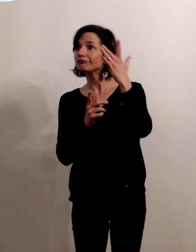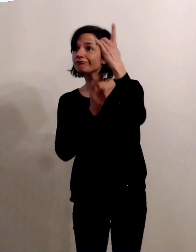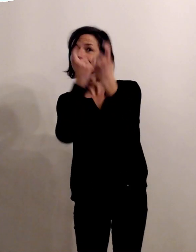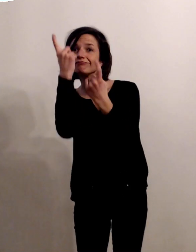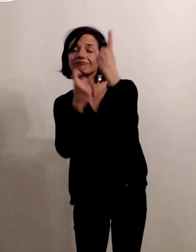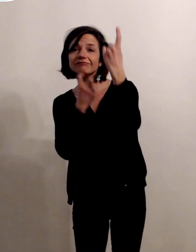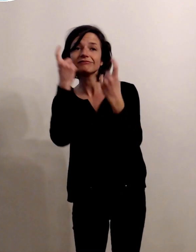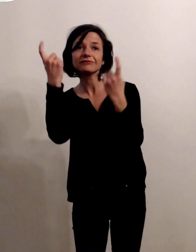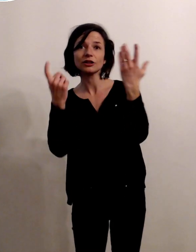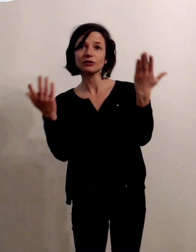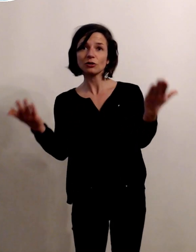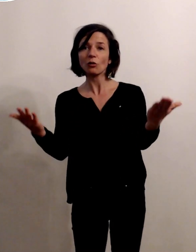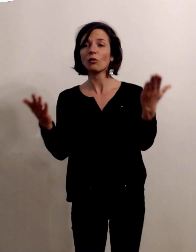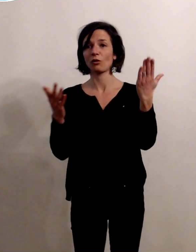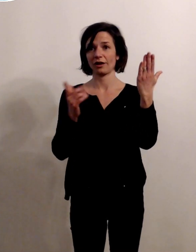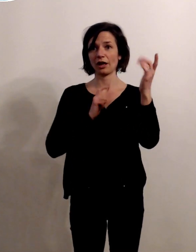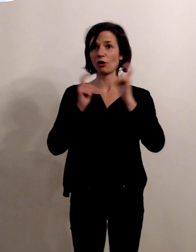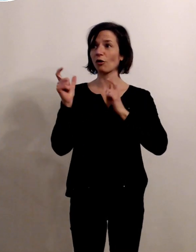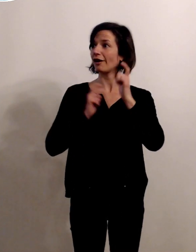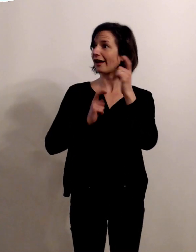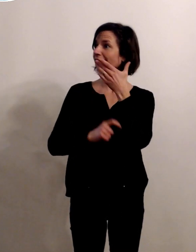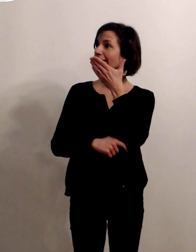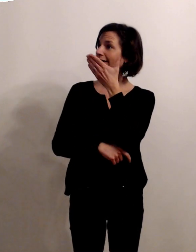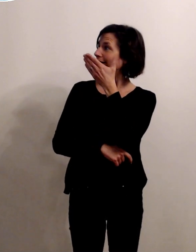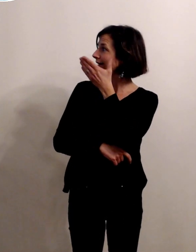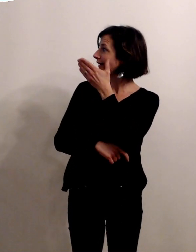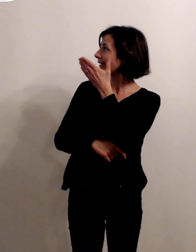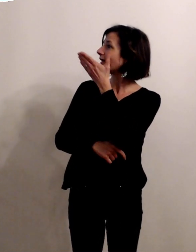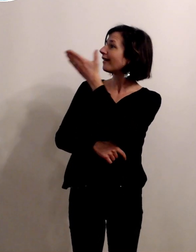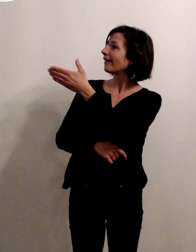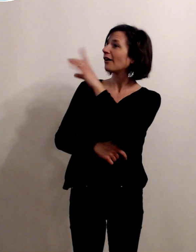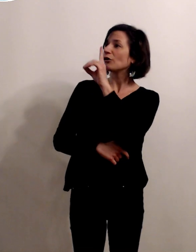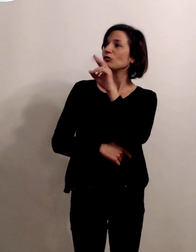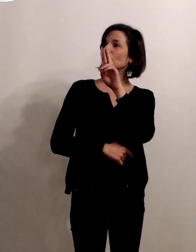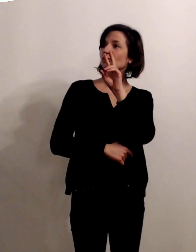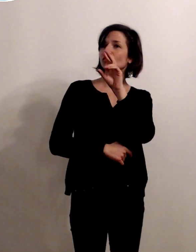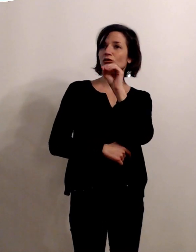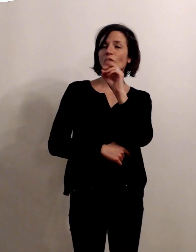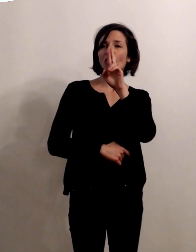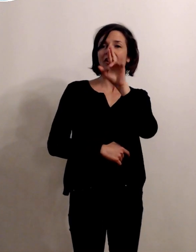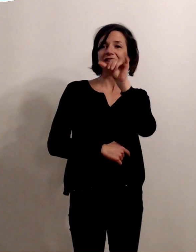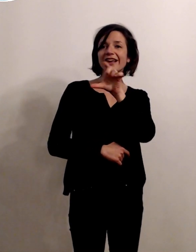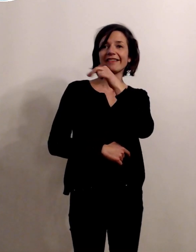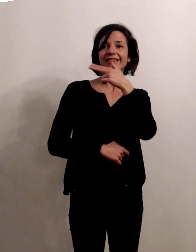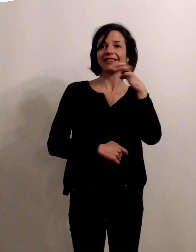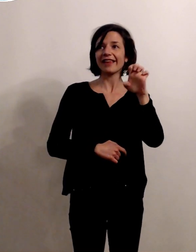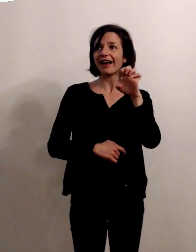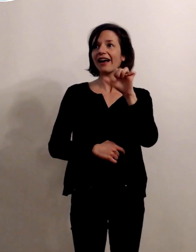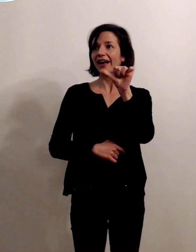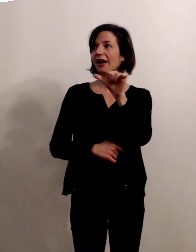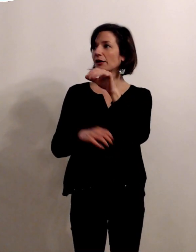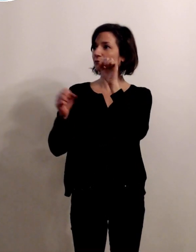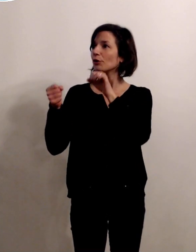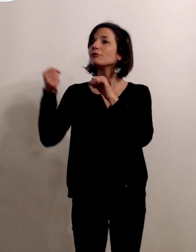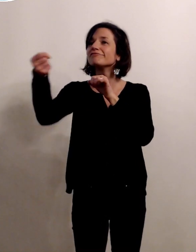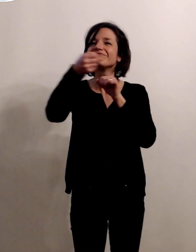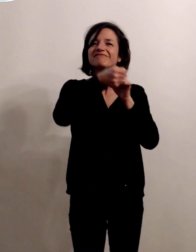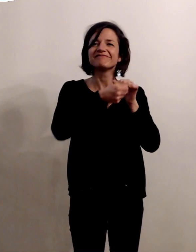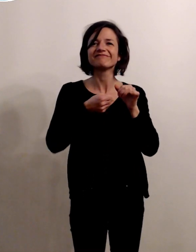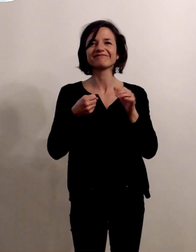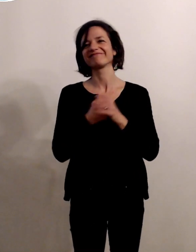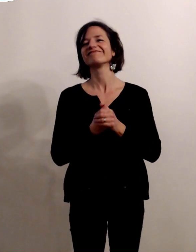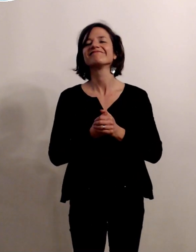ma collègue Doriana qui fera donc l'intermédiaire. Donc je vous souhaite une très belle soirée et puis